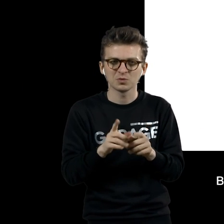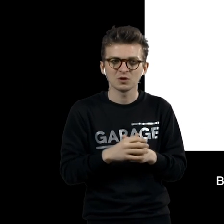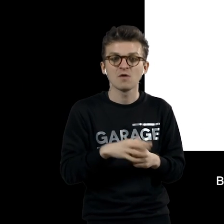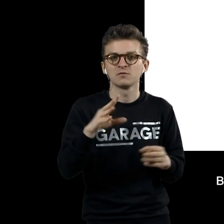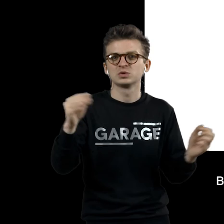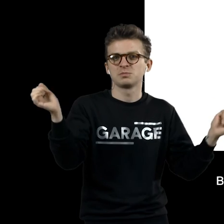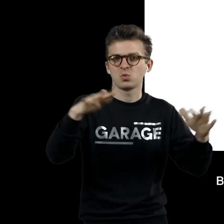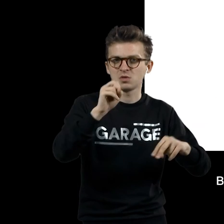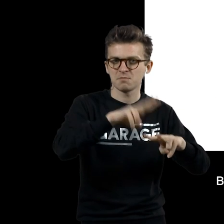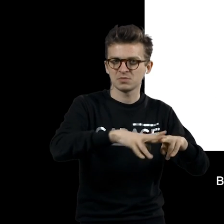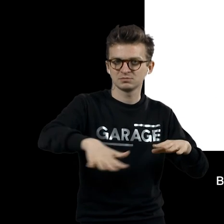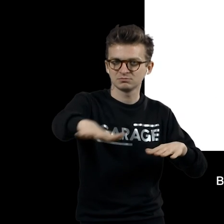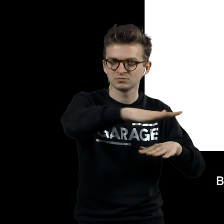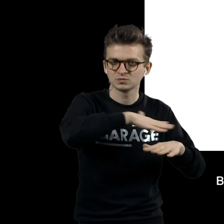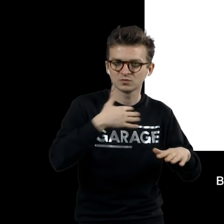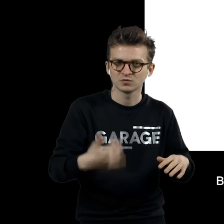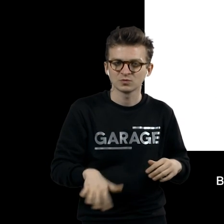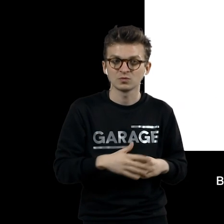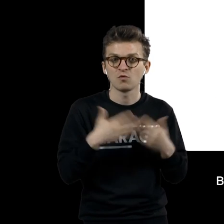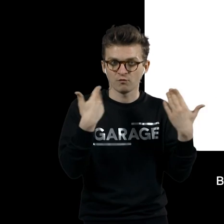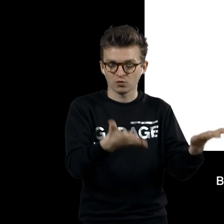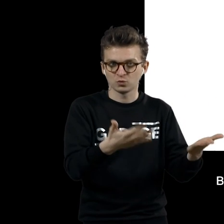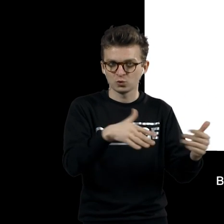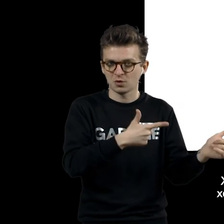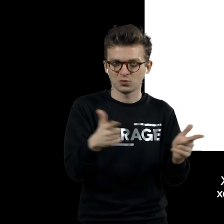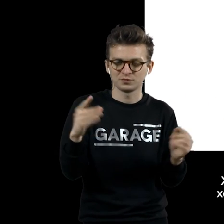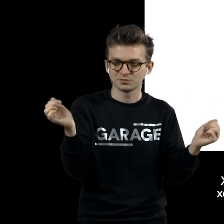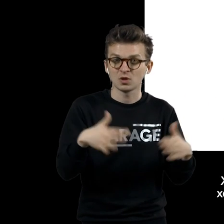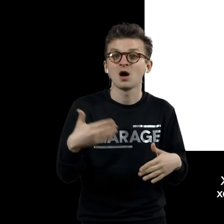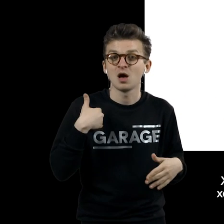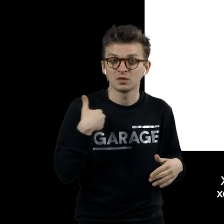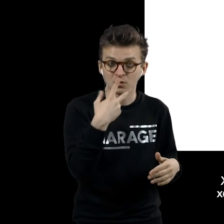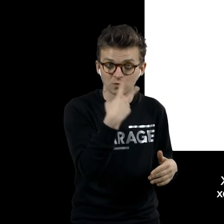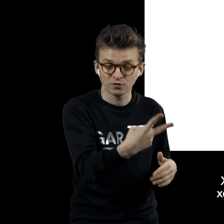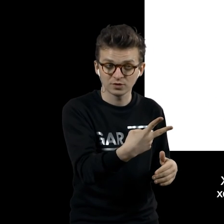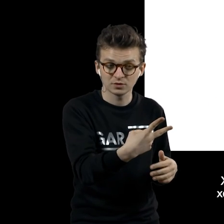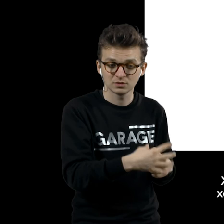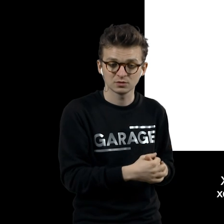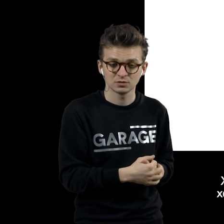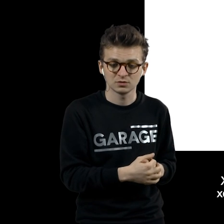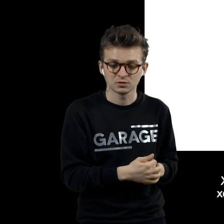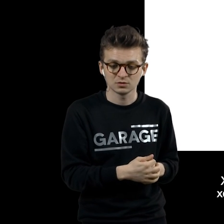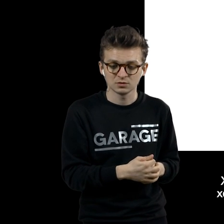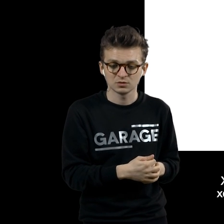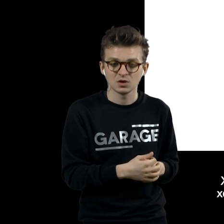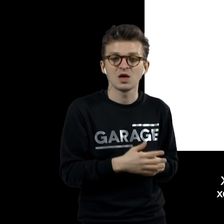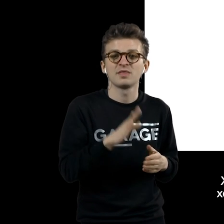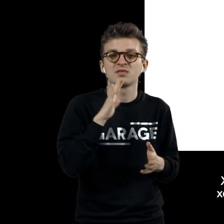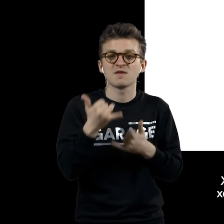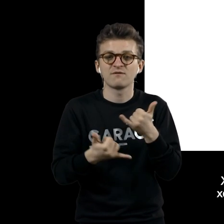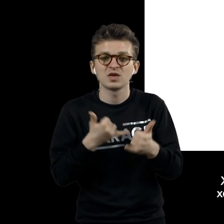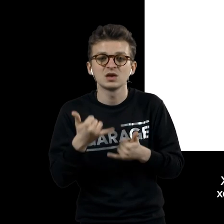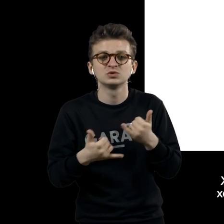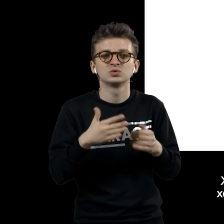собралось. Хотели вуагеризма, вот вам вуагеризм. Хотели увидеть невесту,